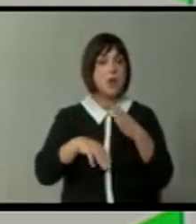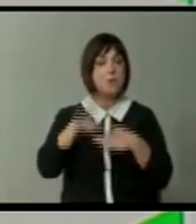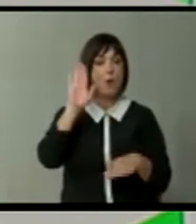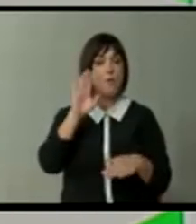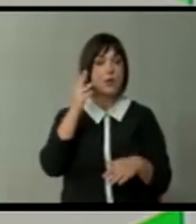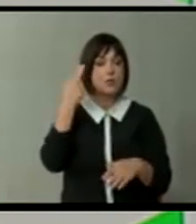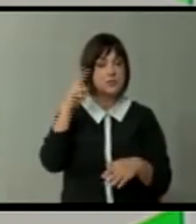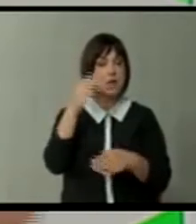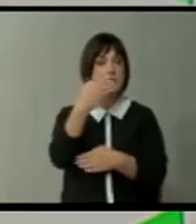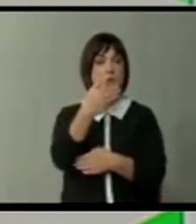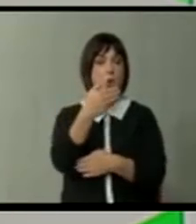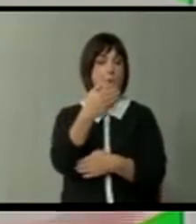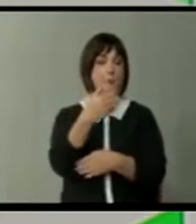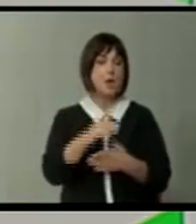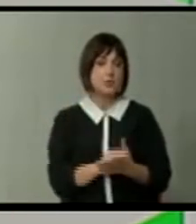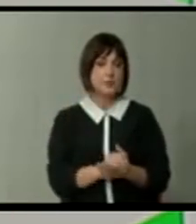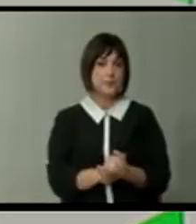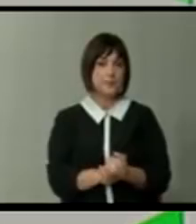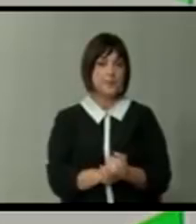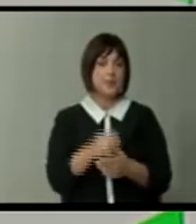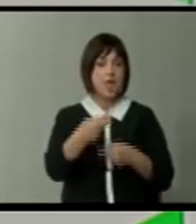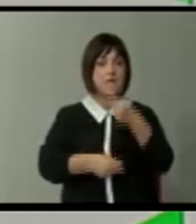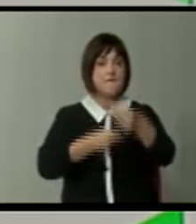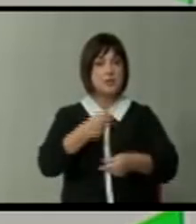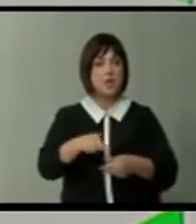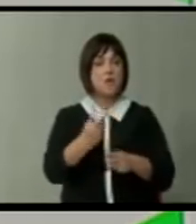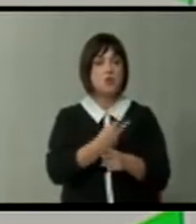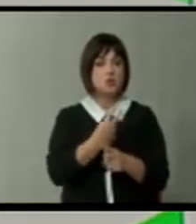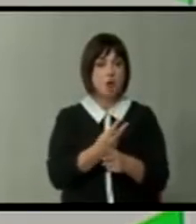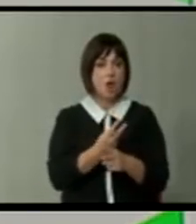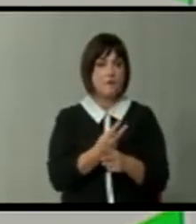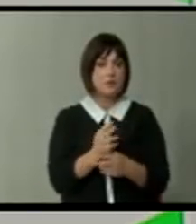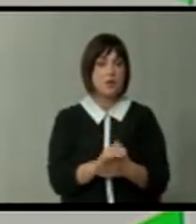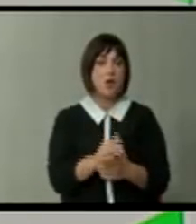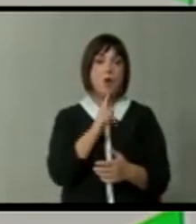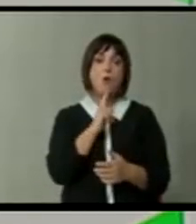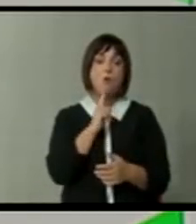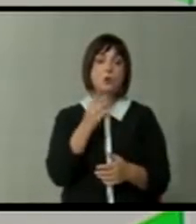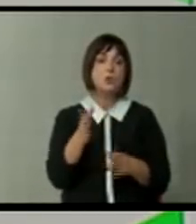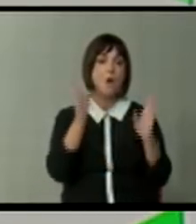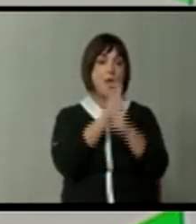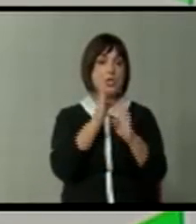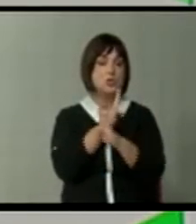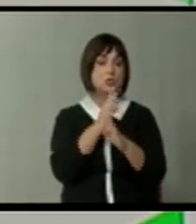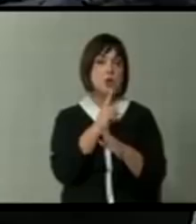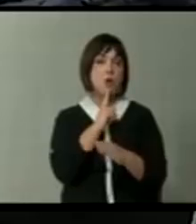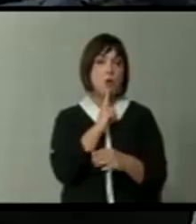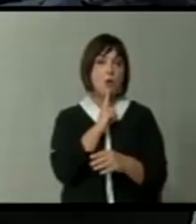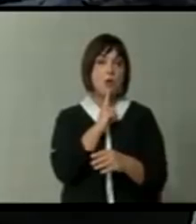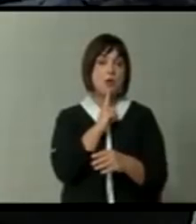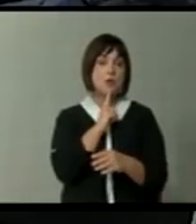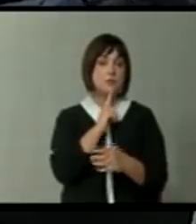странски компанији да инвестират во држава. Који се тие инжигери кои ќе им...